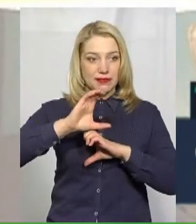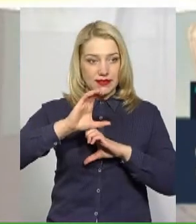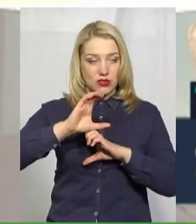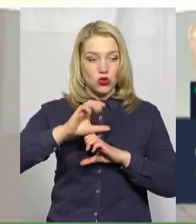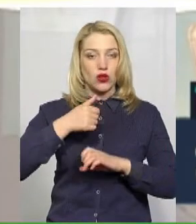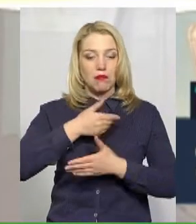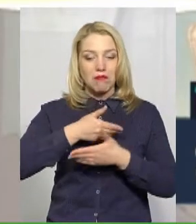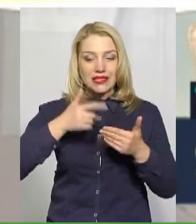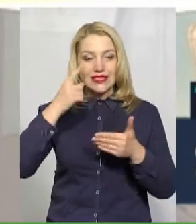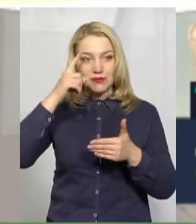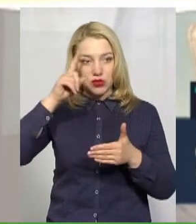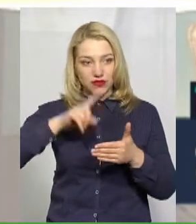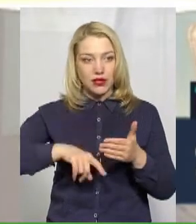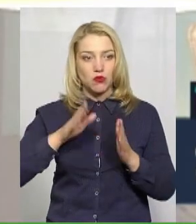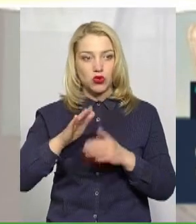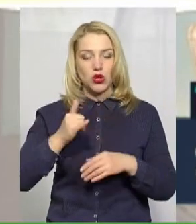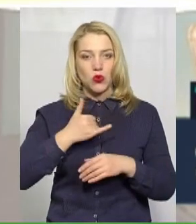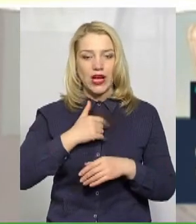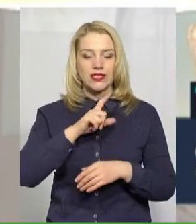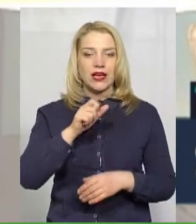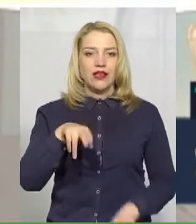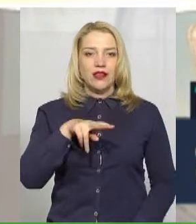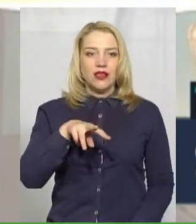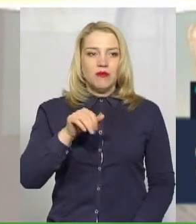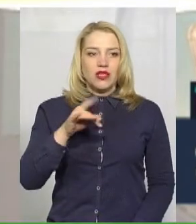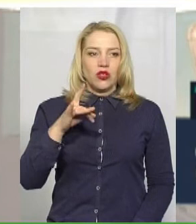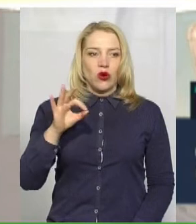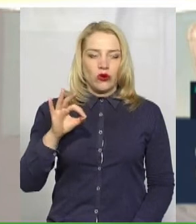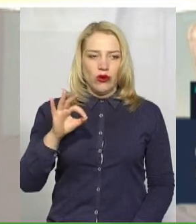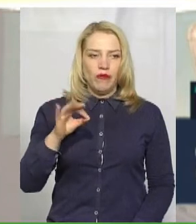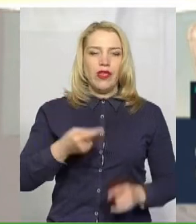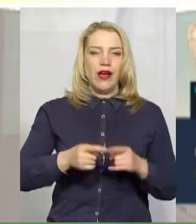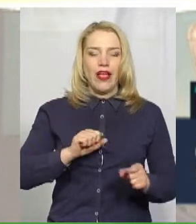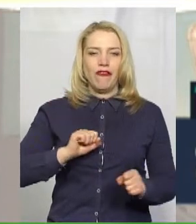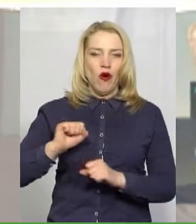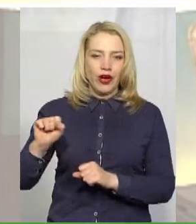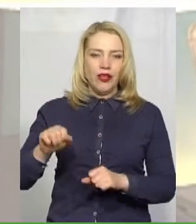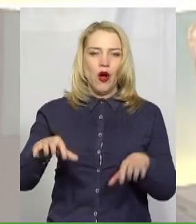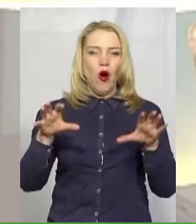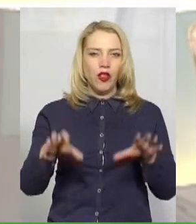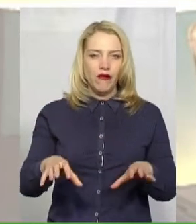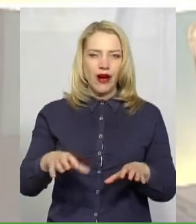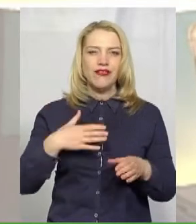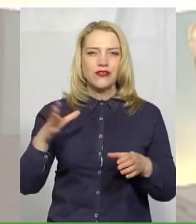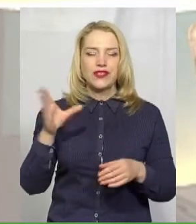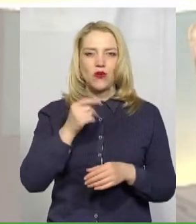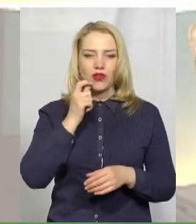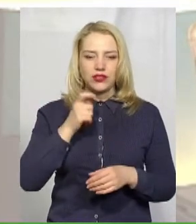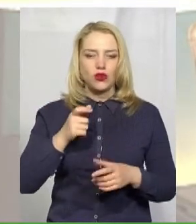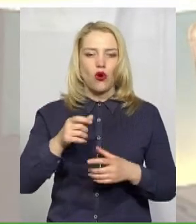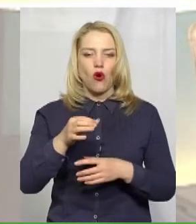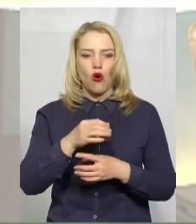сподіваємося, буде у нас із Дмитром Йовдієм, адвокатом, головою громадської організації